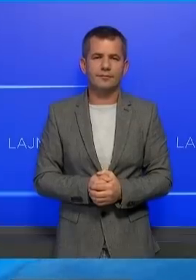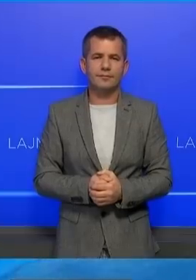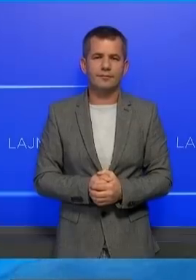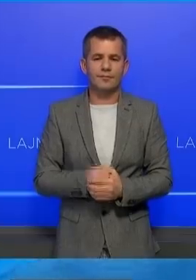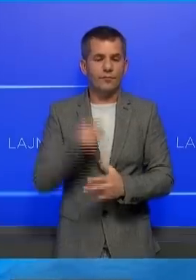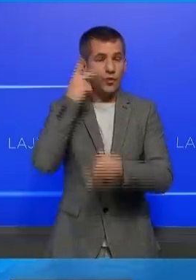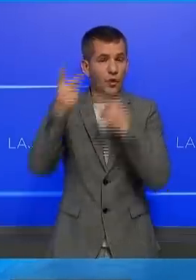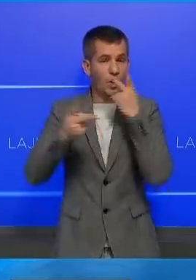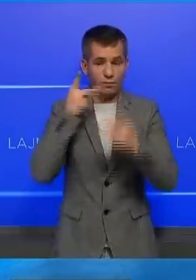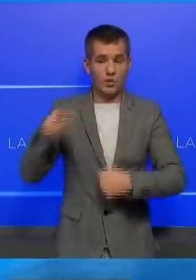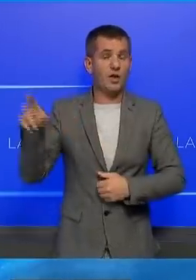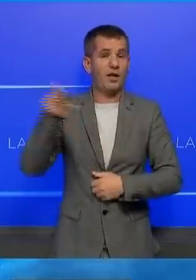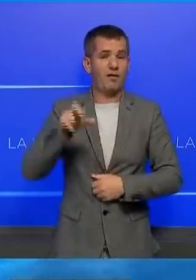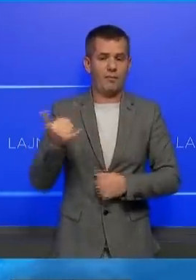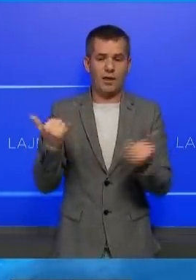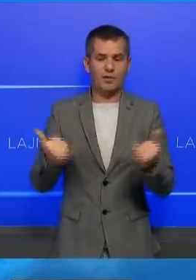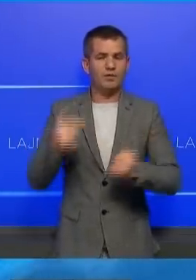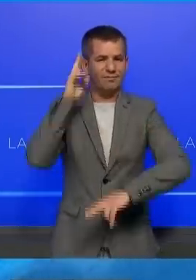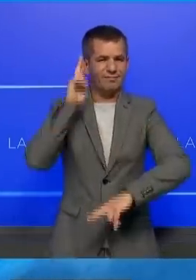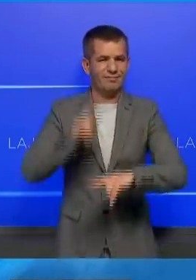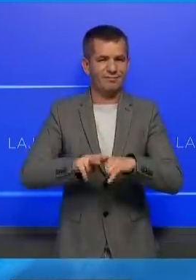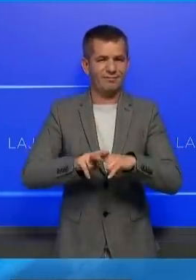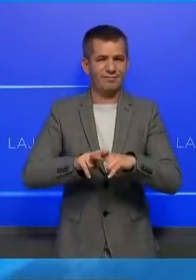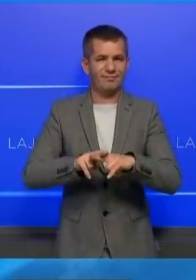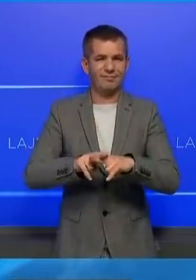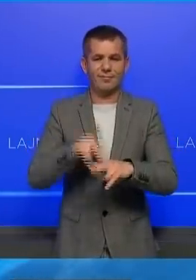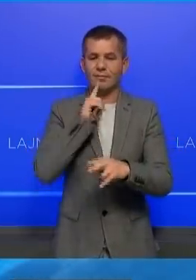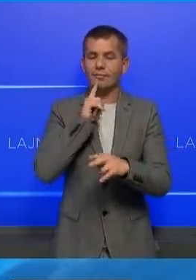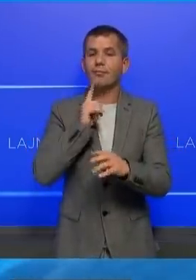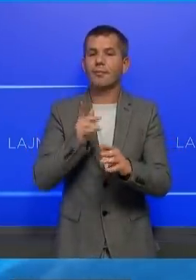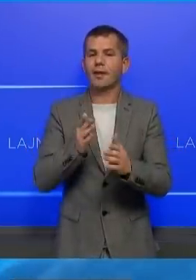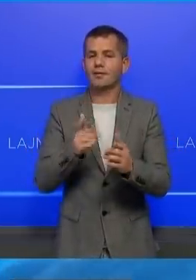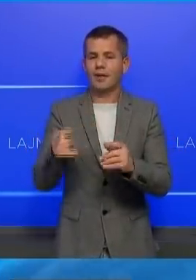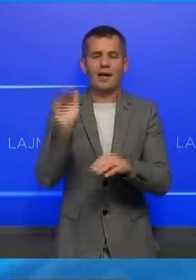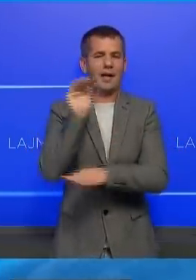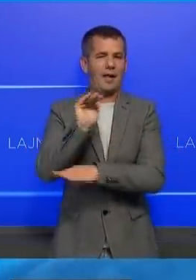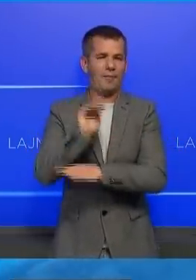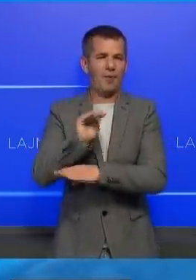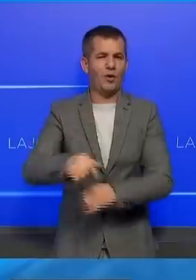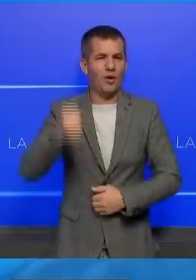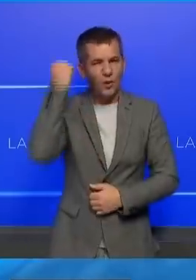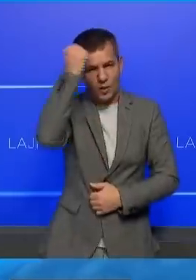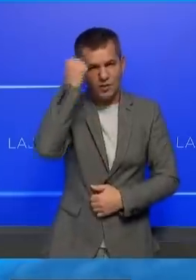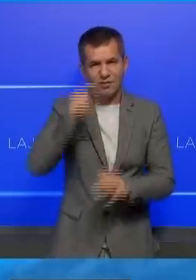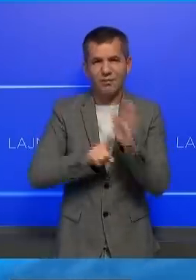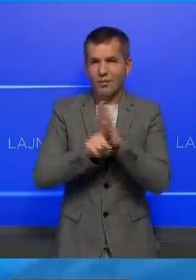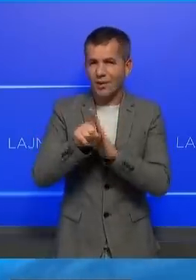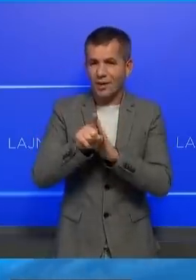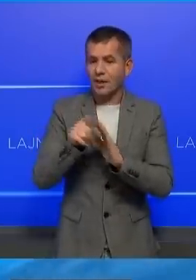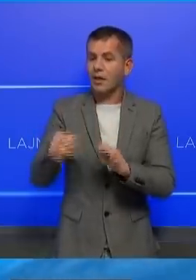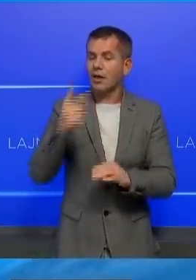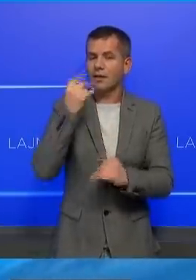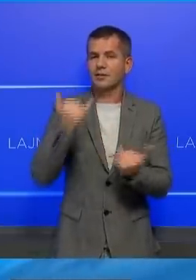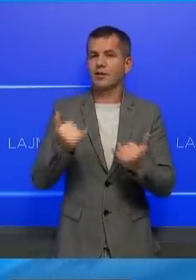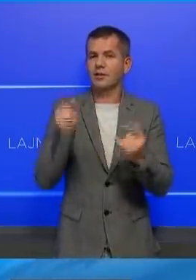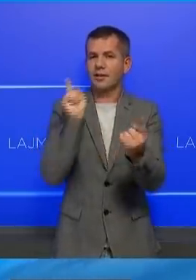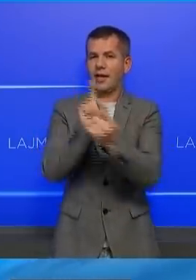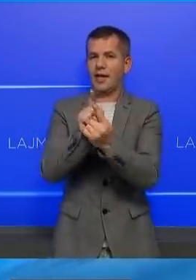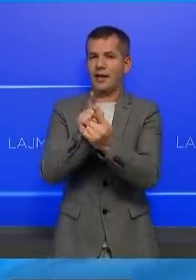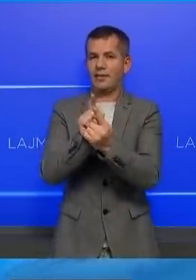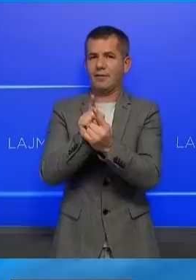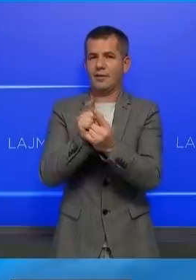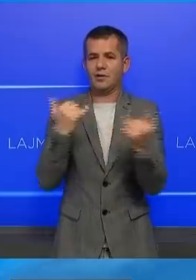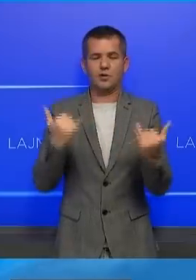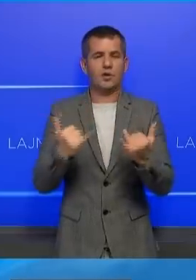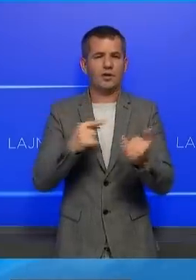Komision Europian sot publikon paketën vjetore të zgjërimit për firë raportin e Kosovës. Takimi i Parlamentu i të Europian ka filuar